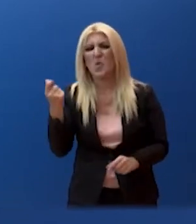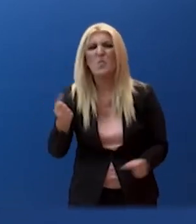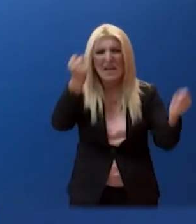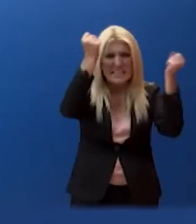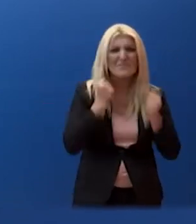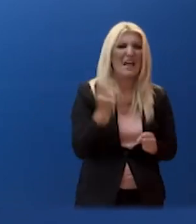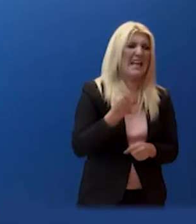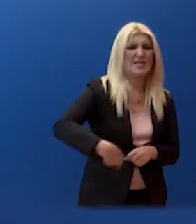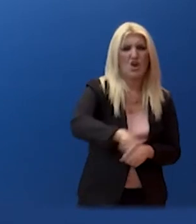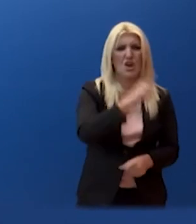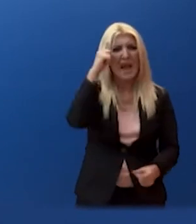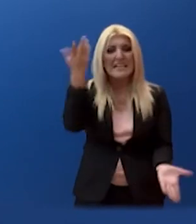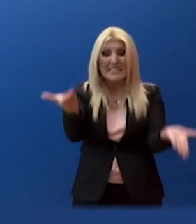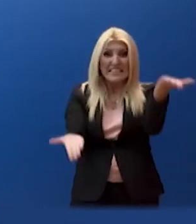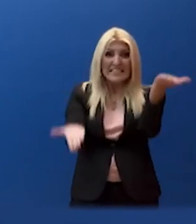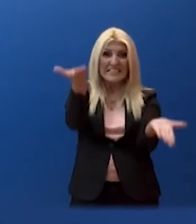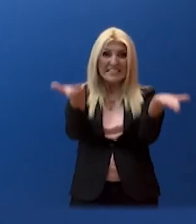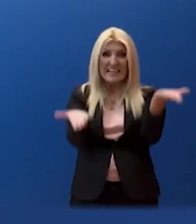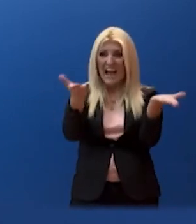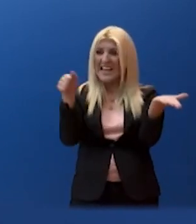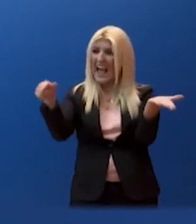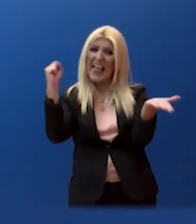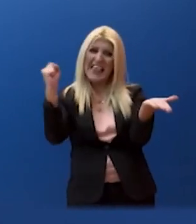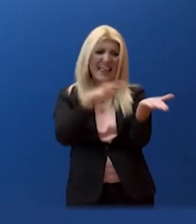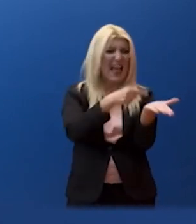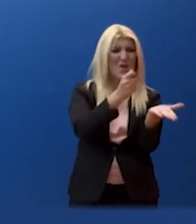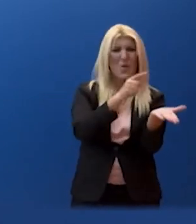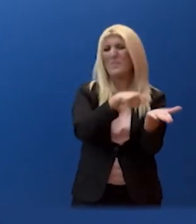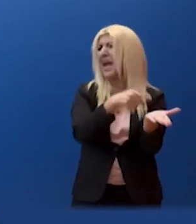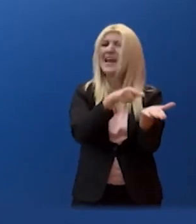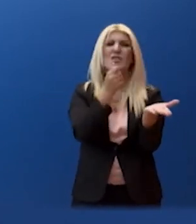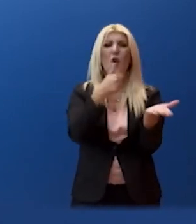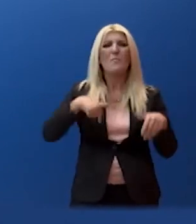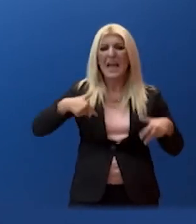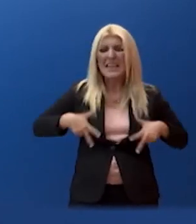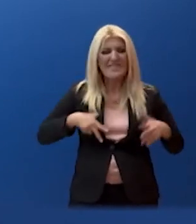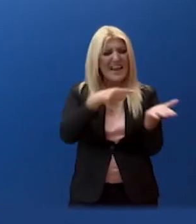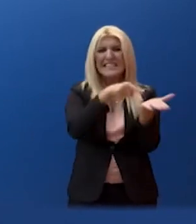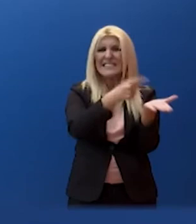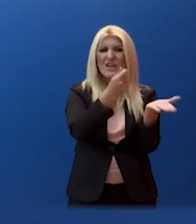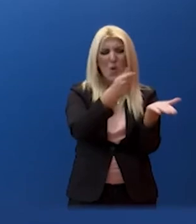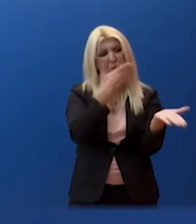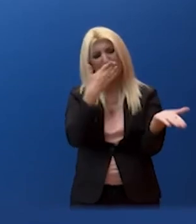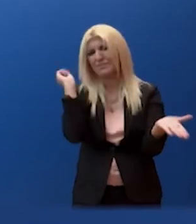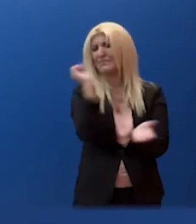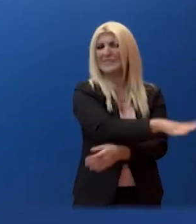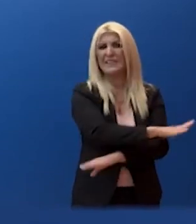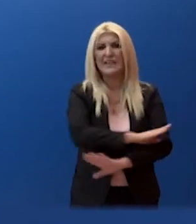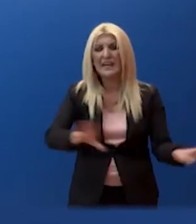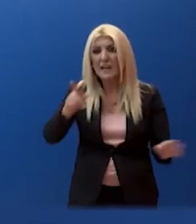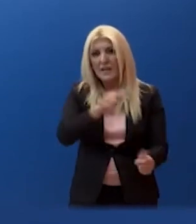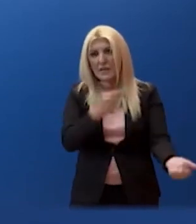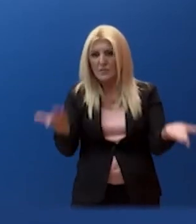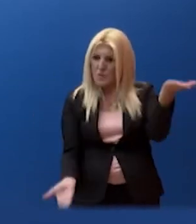σε καμία ζγαριά. Η κυβέρνηση πήρε και θα παίρνει κάθε φορά όποια μέτρα χρειάζονται. Εάν έχουμε βελτίωση,